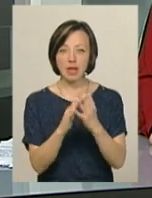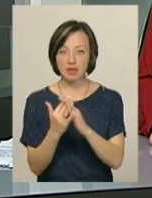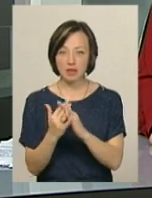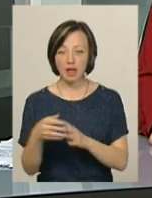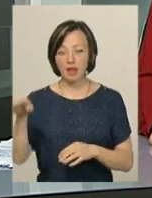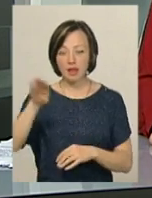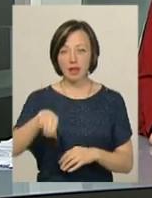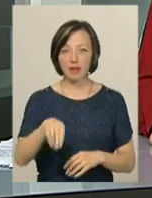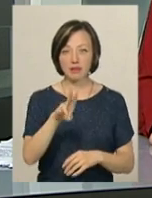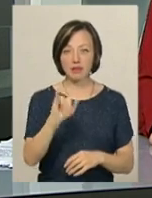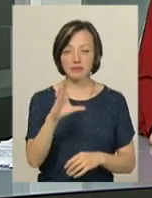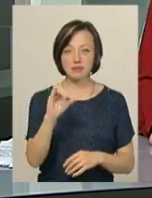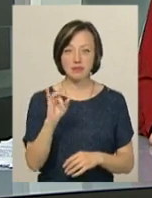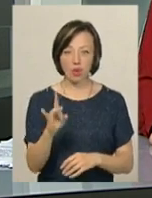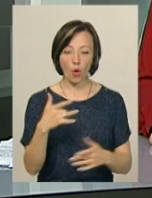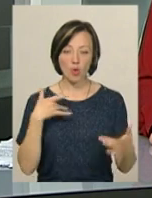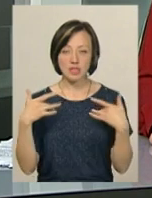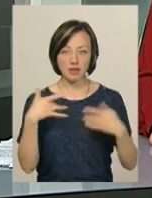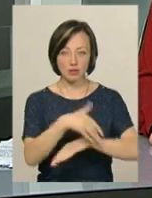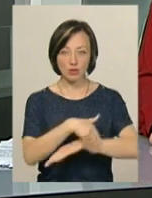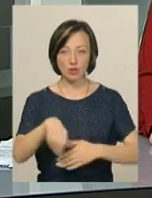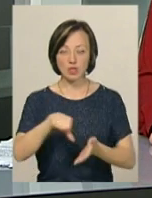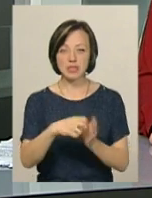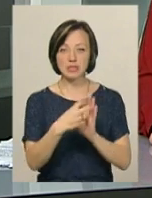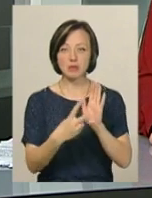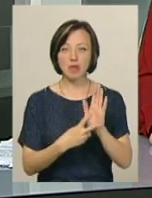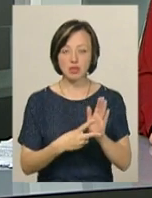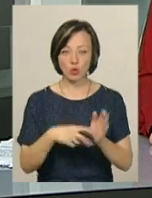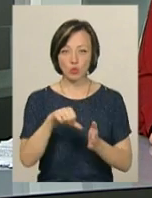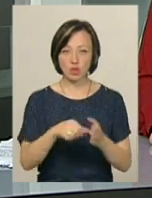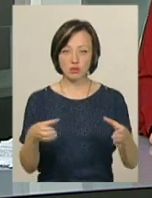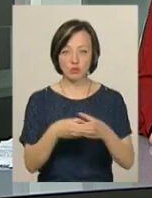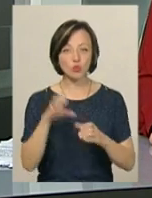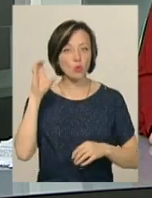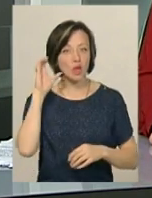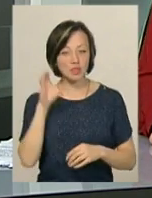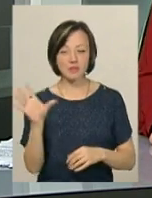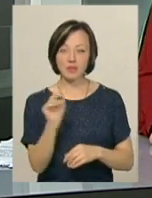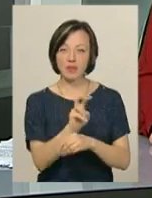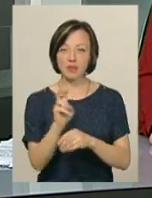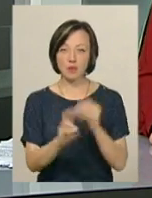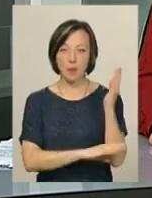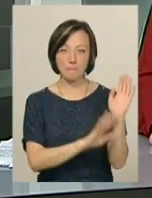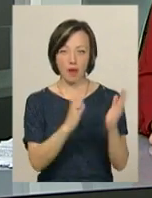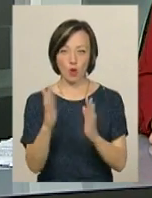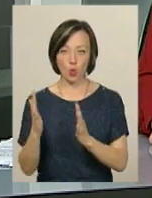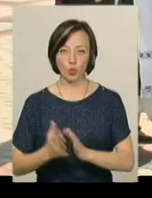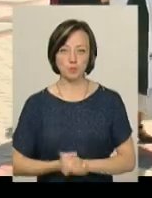Дністрянщини. У концерті «Просто небо» взяли участь 17 вокалістів гурту. Слухачами ж стали відвідувачі парку.